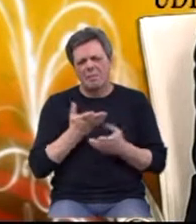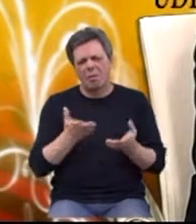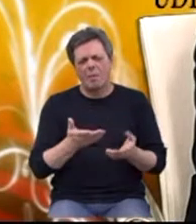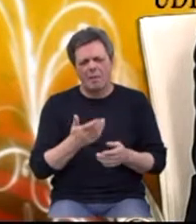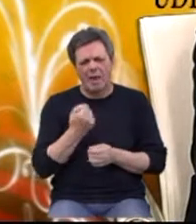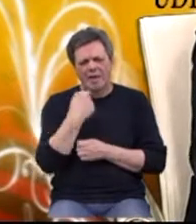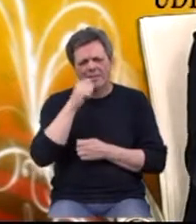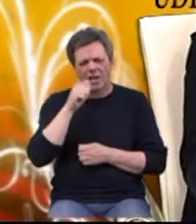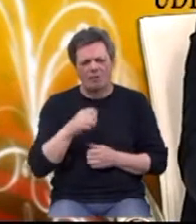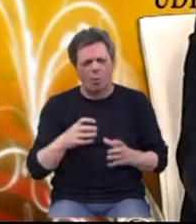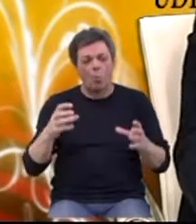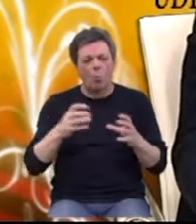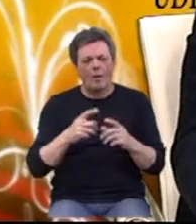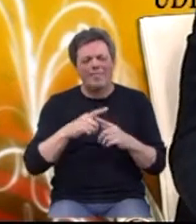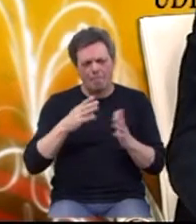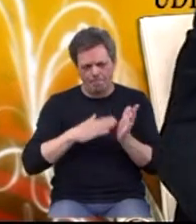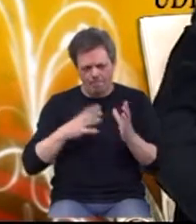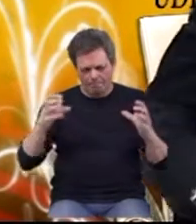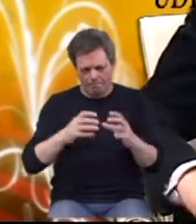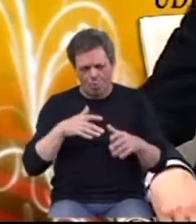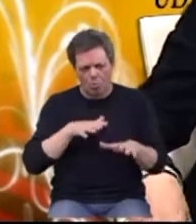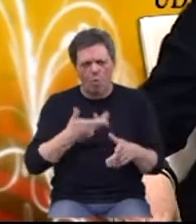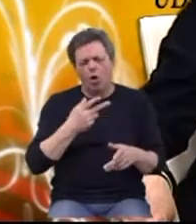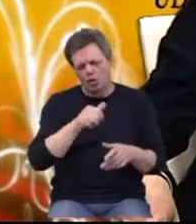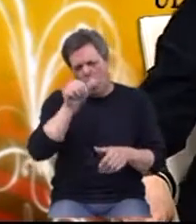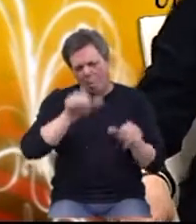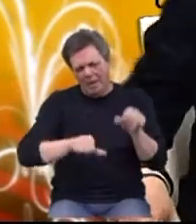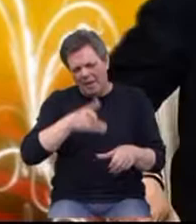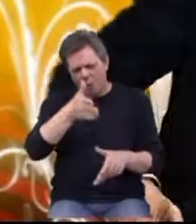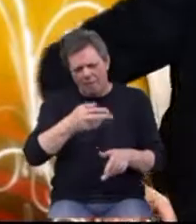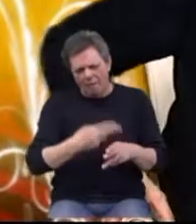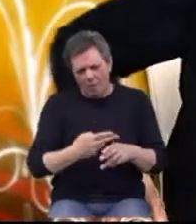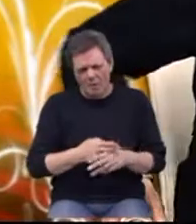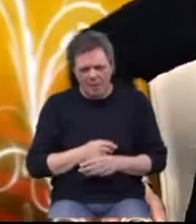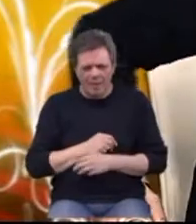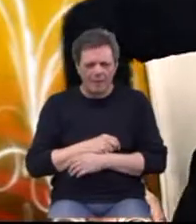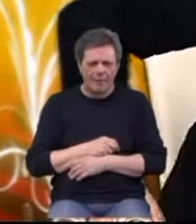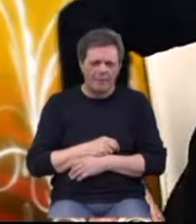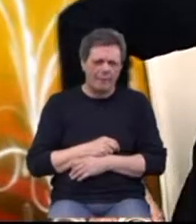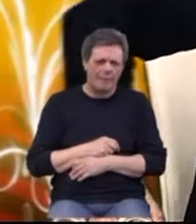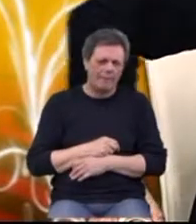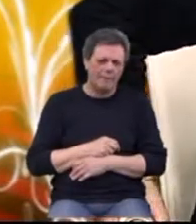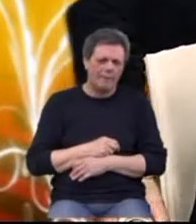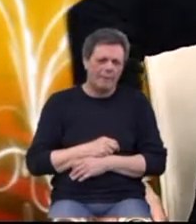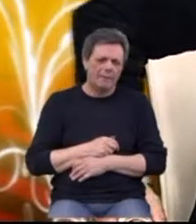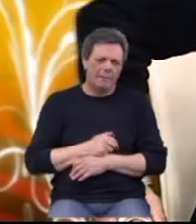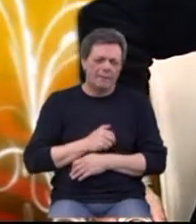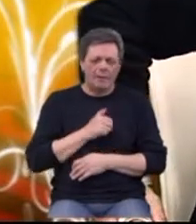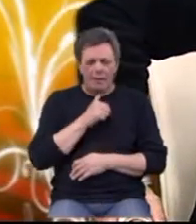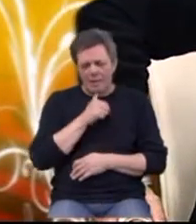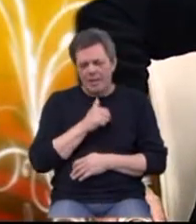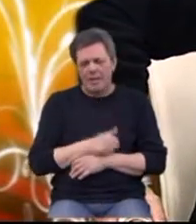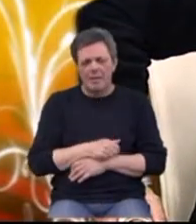izgrađivanju tima koji će operirati takve bolesnike. tim